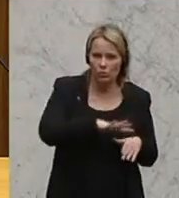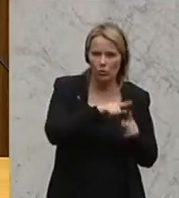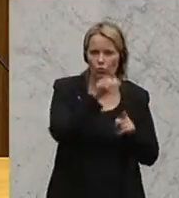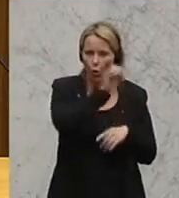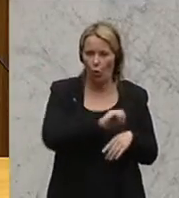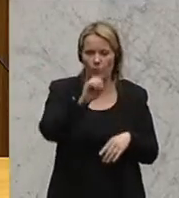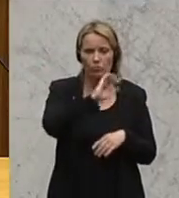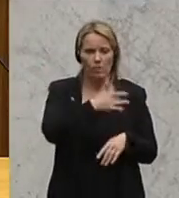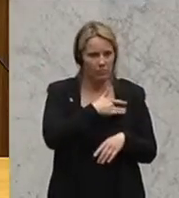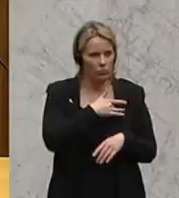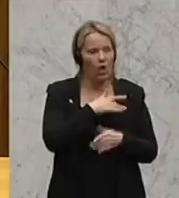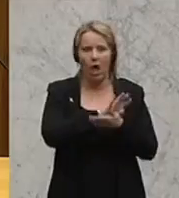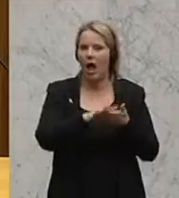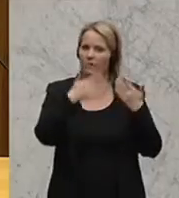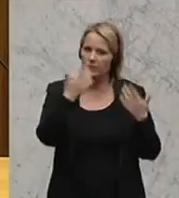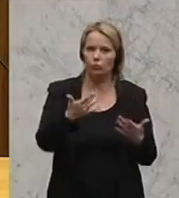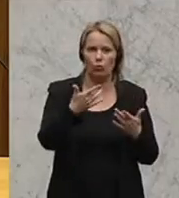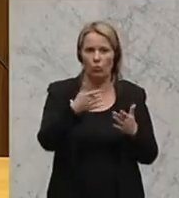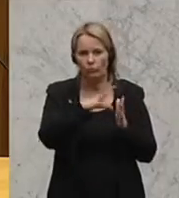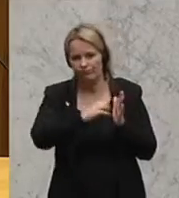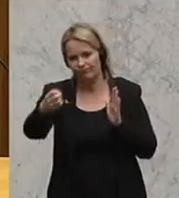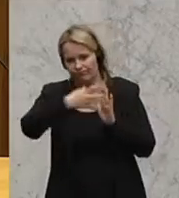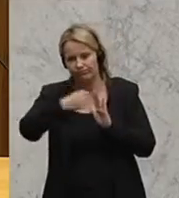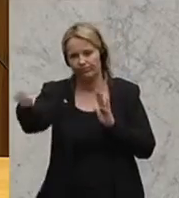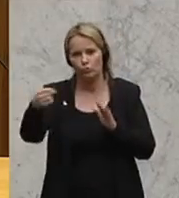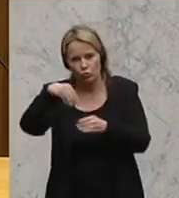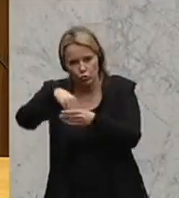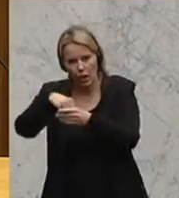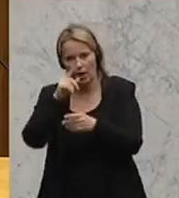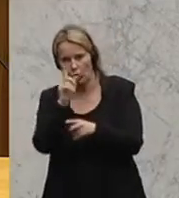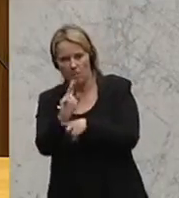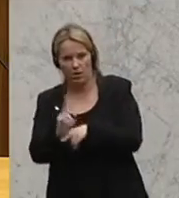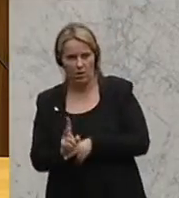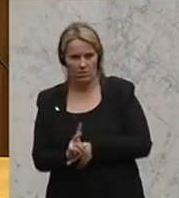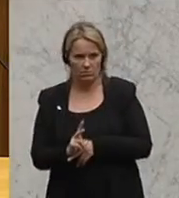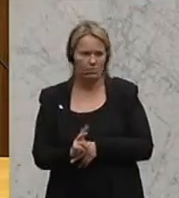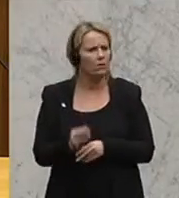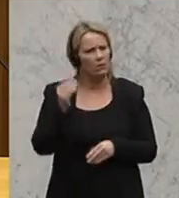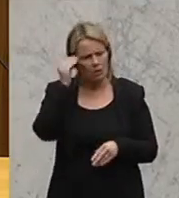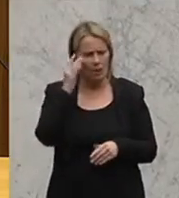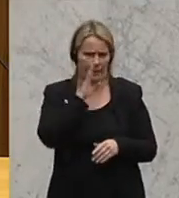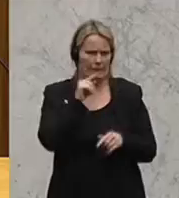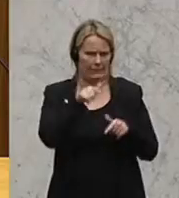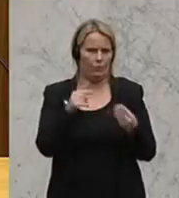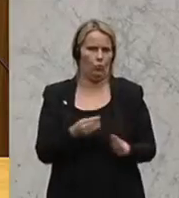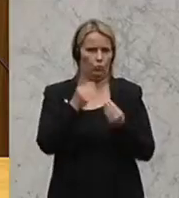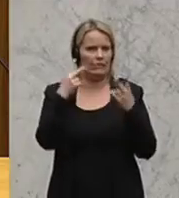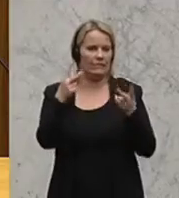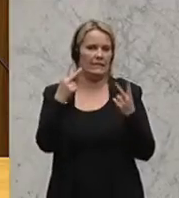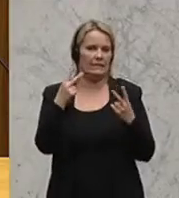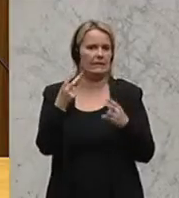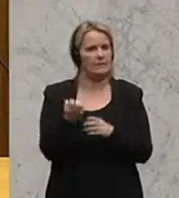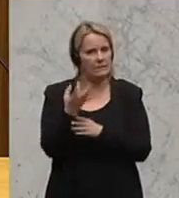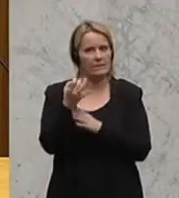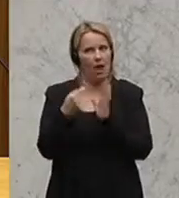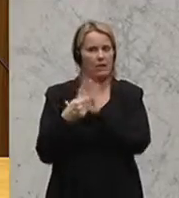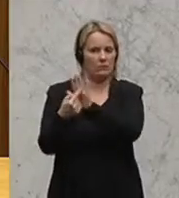Bürgerinnen und Bürger ohne Rechtsgrundlage massenhaft abfangen, speichern und überwachen. Und ich glaube, es ist aus gerade diesen Gründen wichtig, dieses Signal